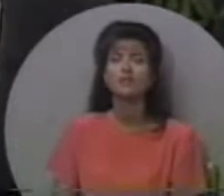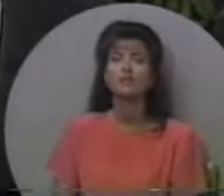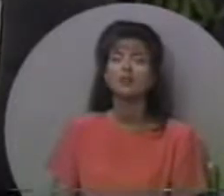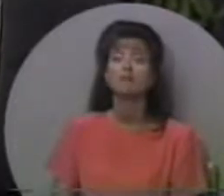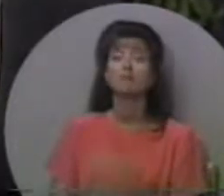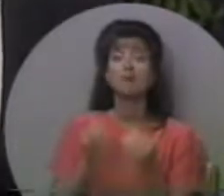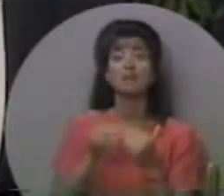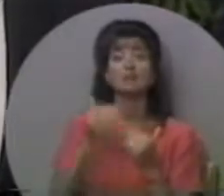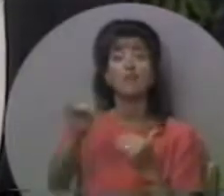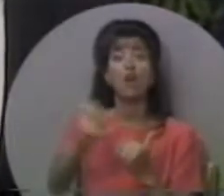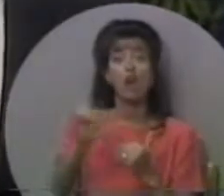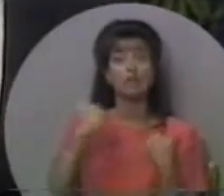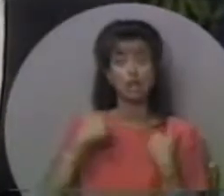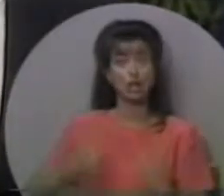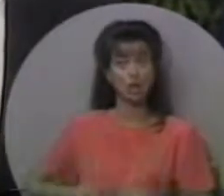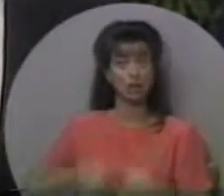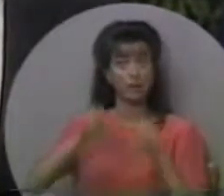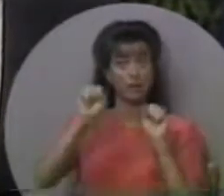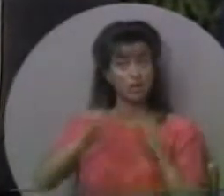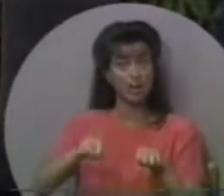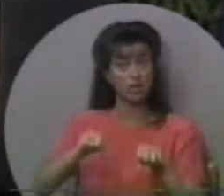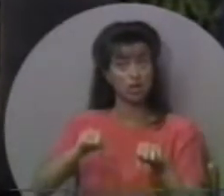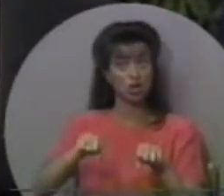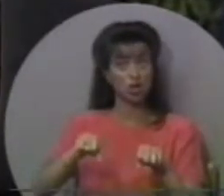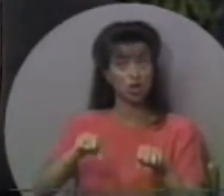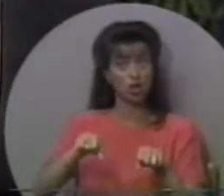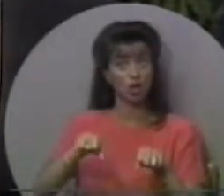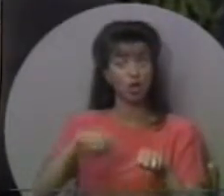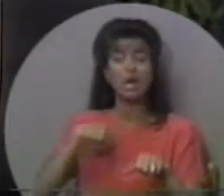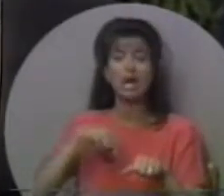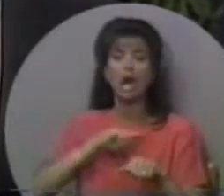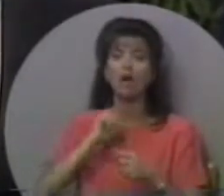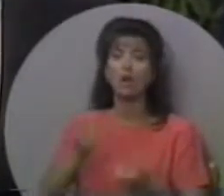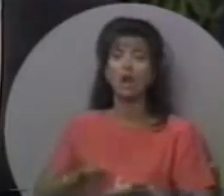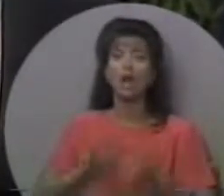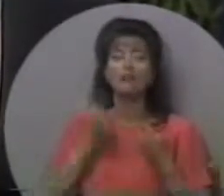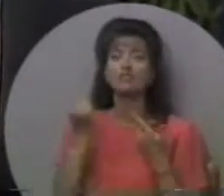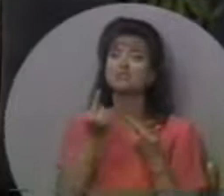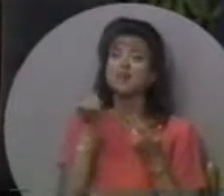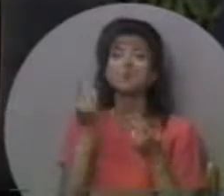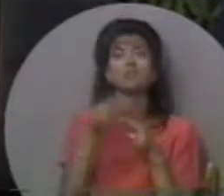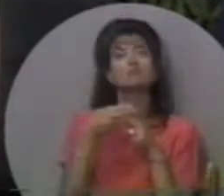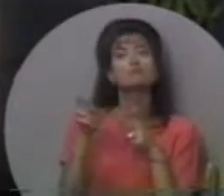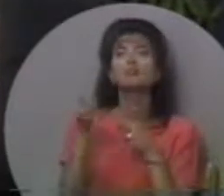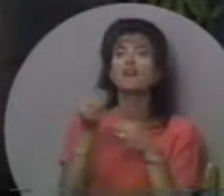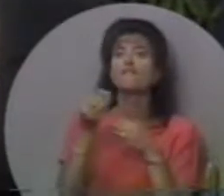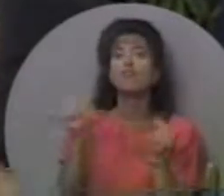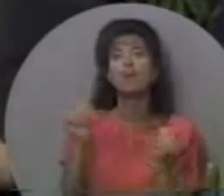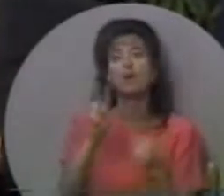Стосунку до людського потенціалу, наше життя – це пара.